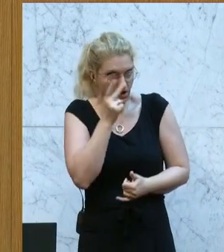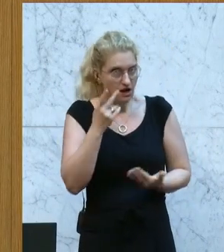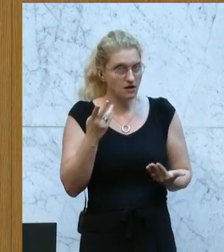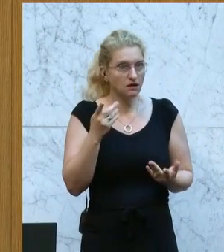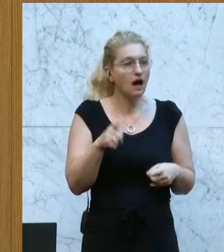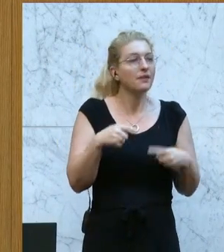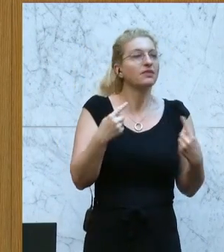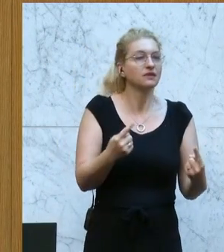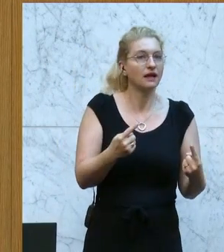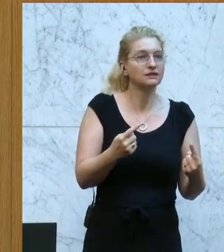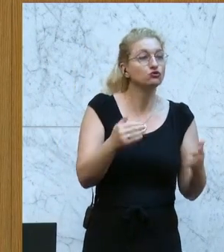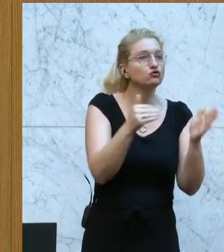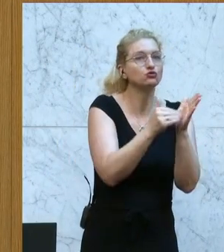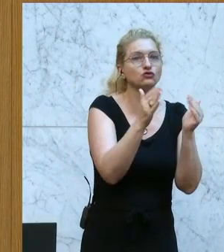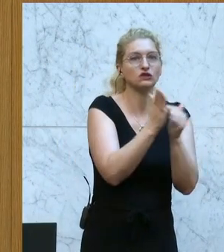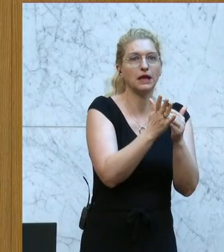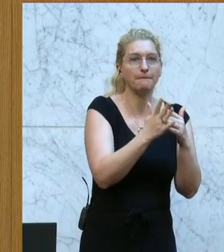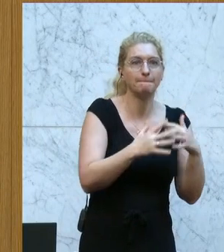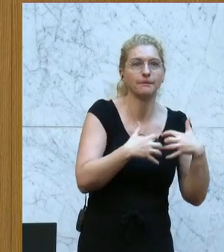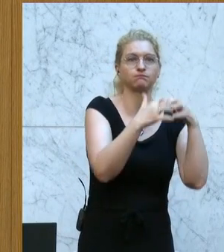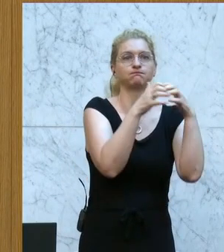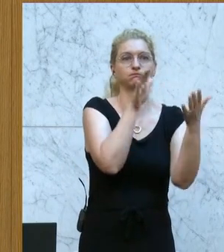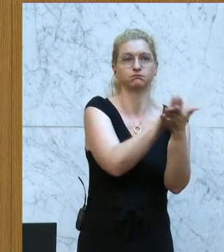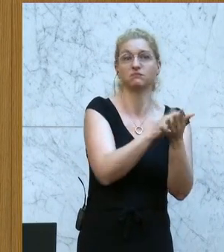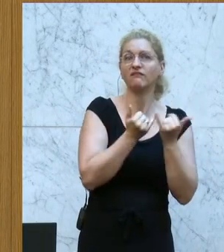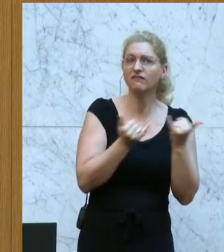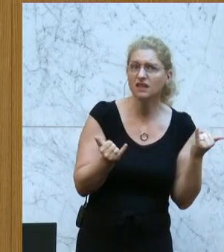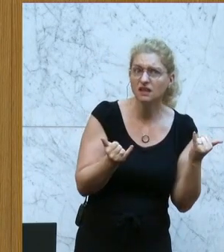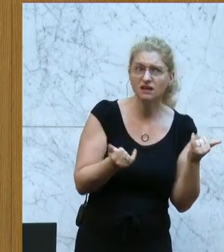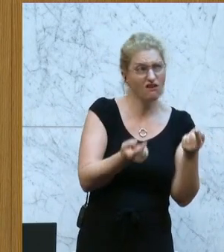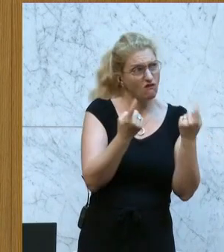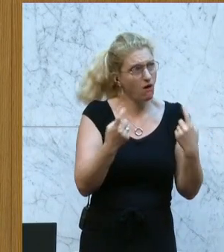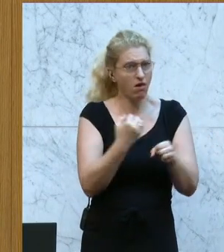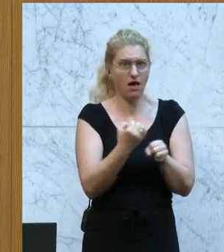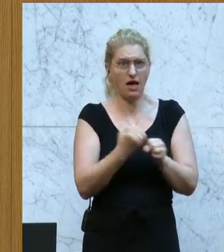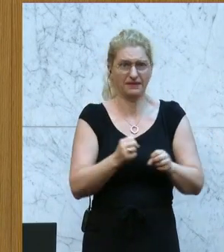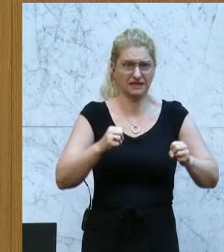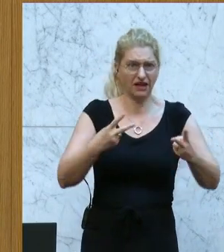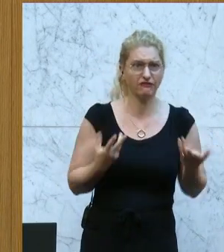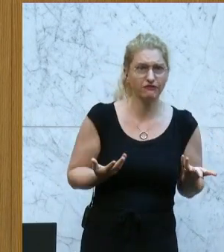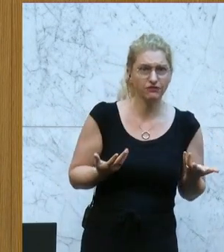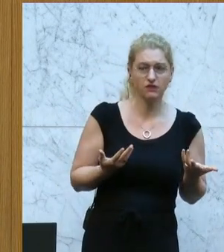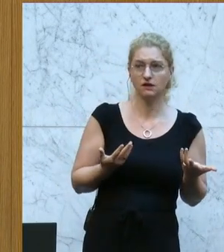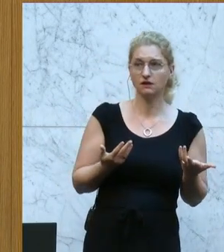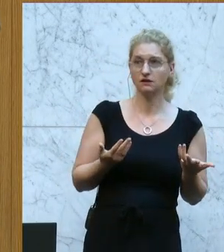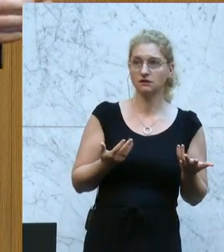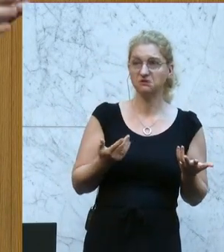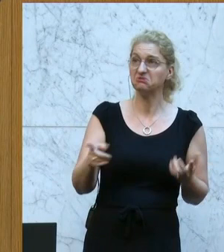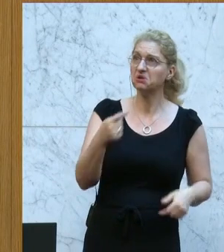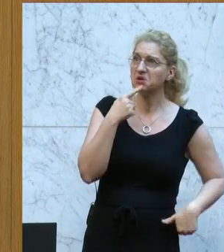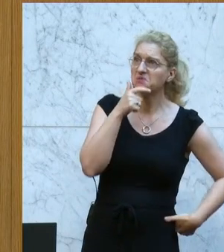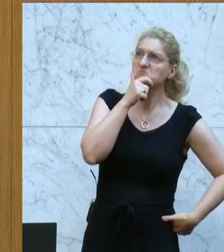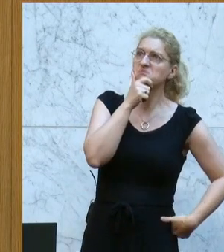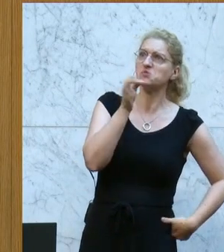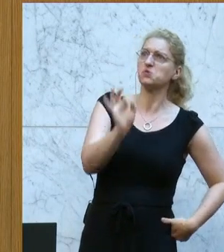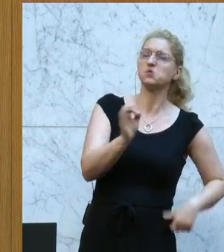wollen Sie denn dann das System aufrechterhalten, wenn wir diese Arbeitskräfte nicht haben? Sagen Sie dann, gut, im